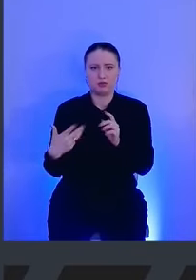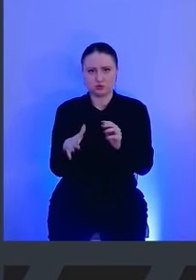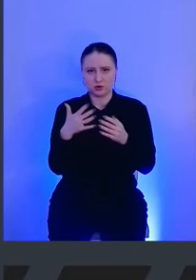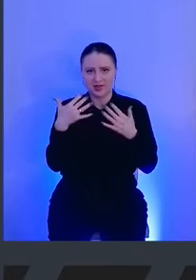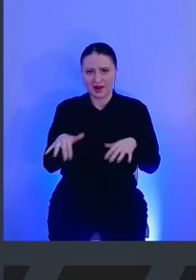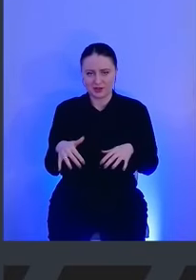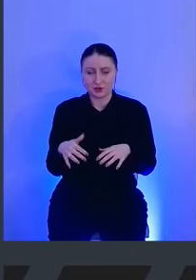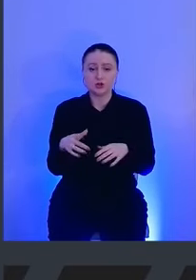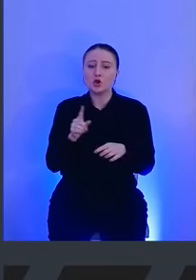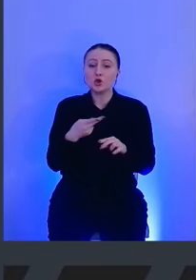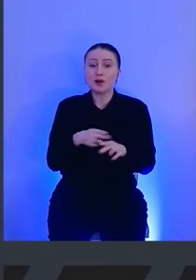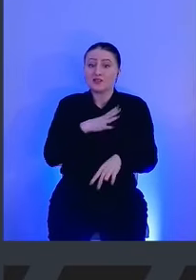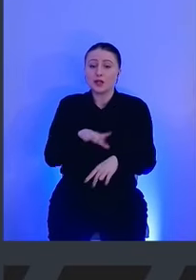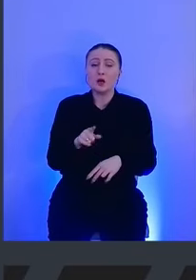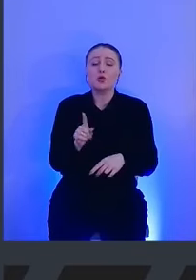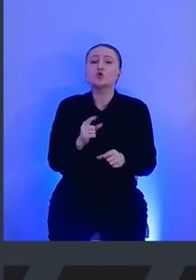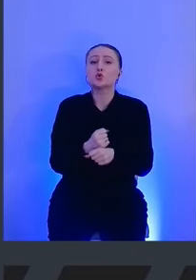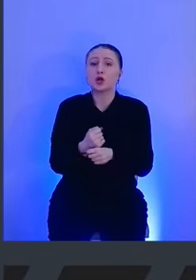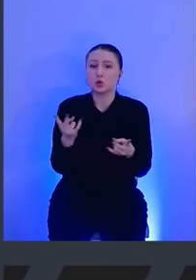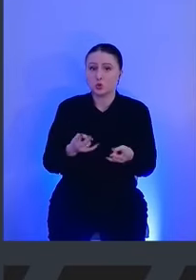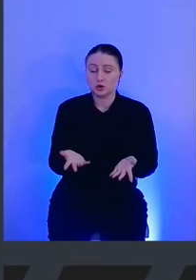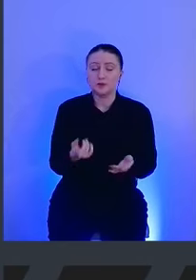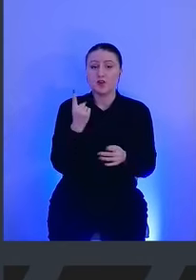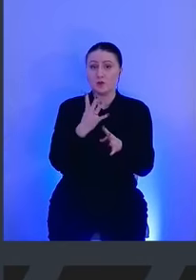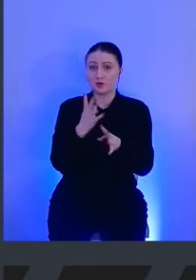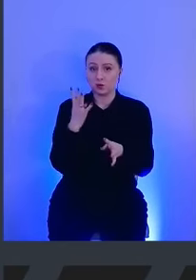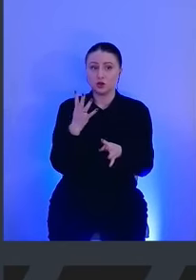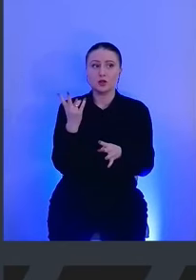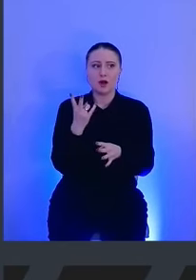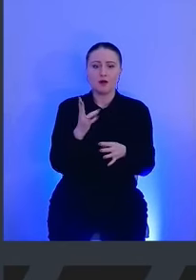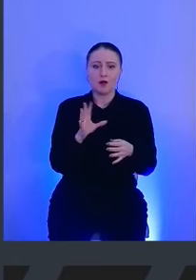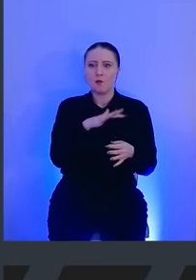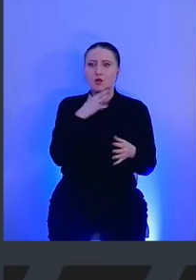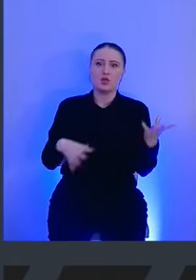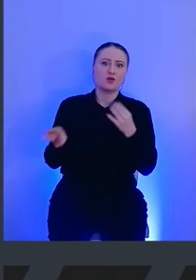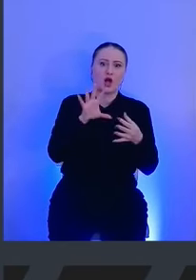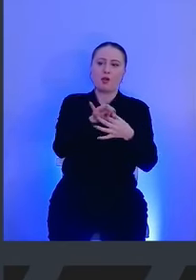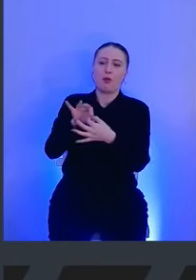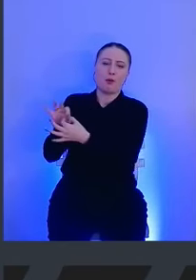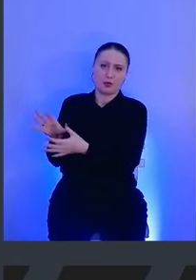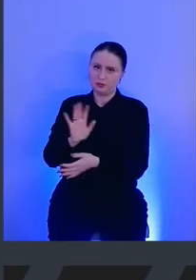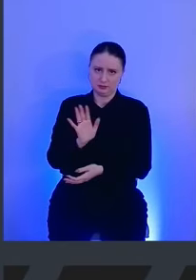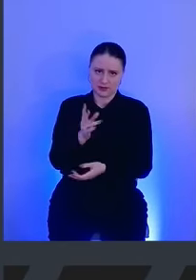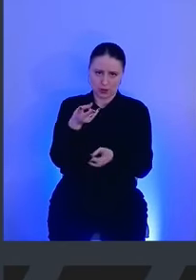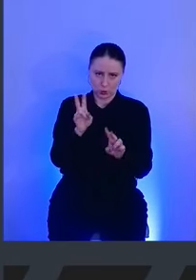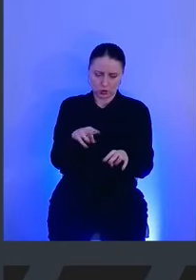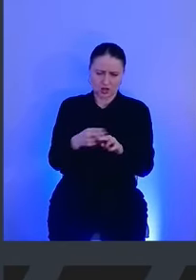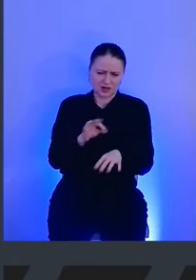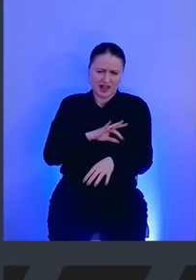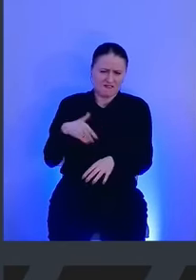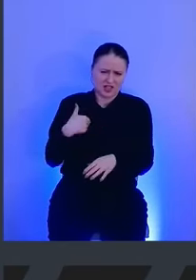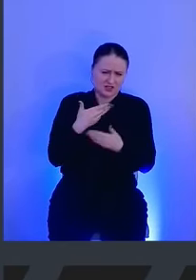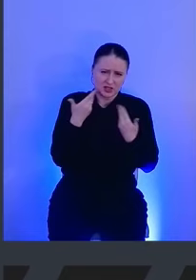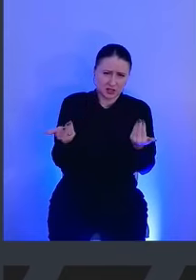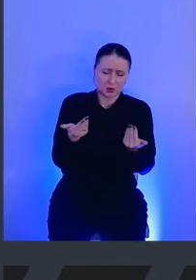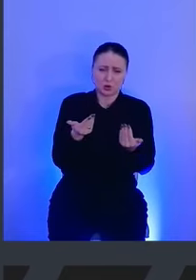Что же делать, чтобы этого не происходило? В первую очередь, конечно же, не подписываться на все типы событий. Это будет просто неэффективно, какие